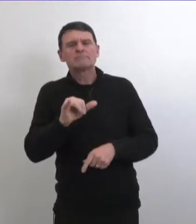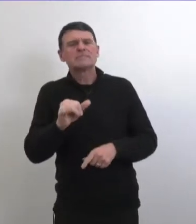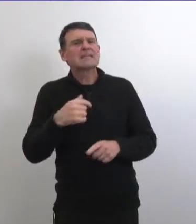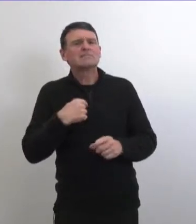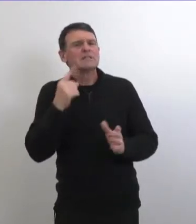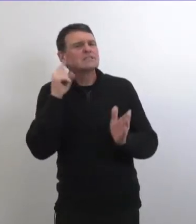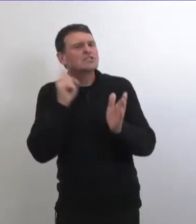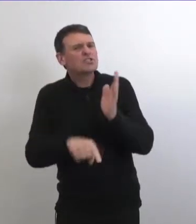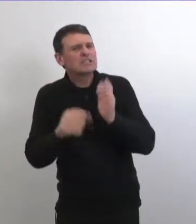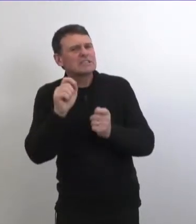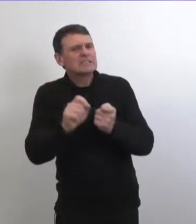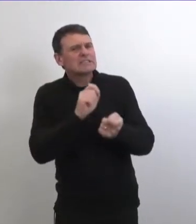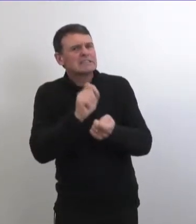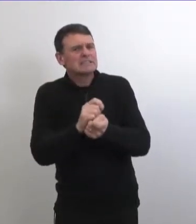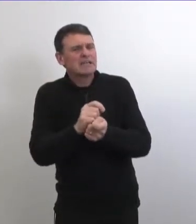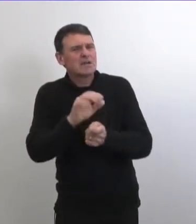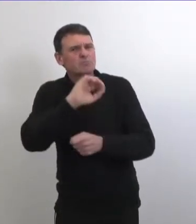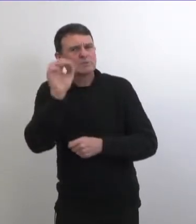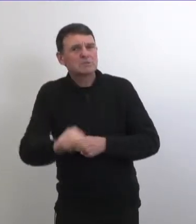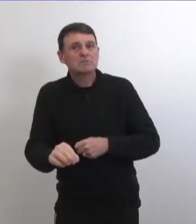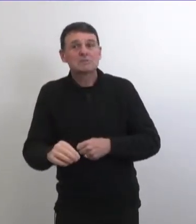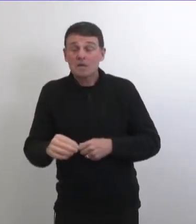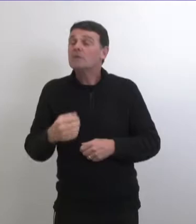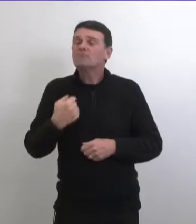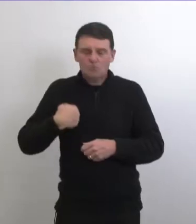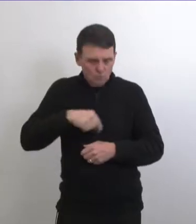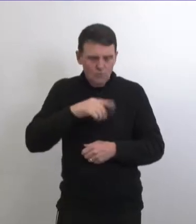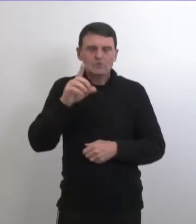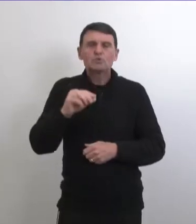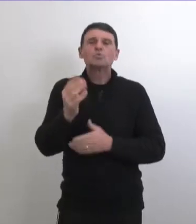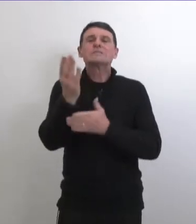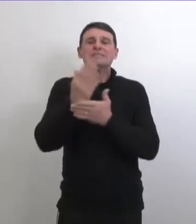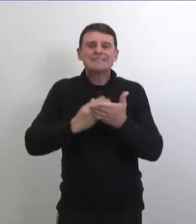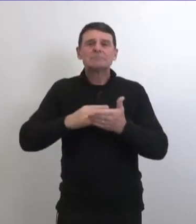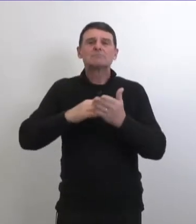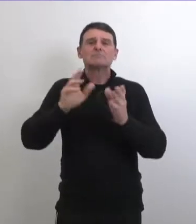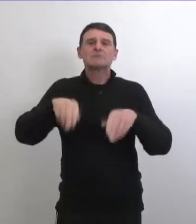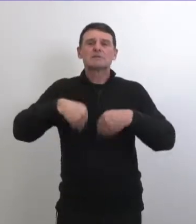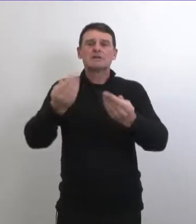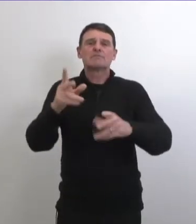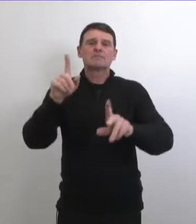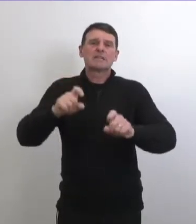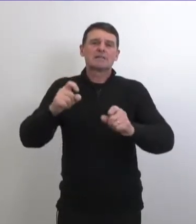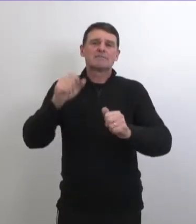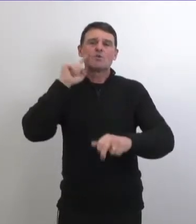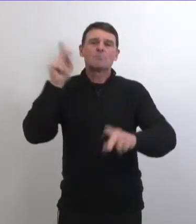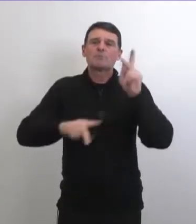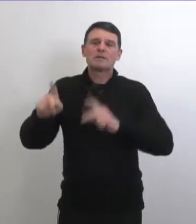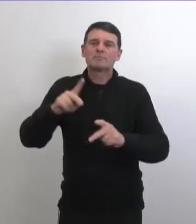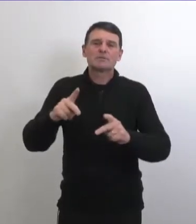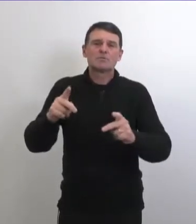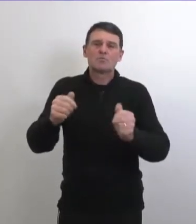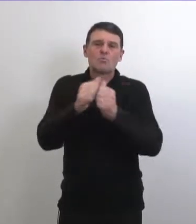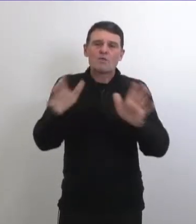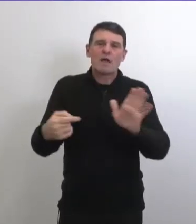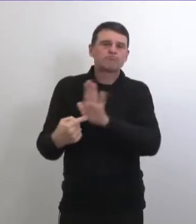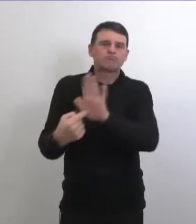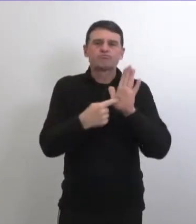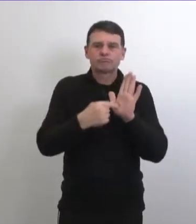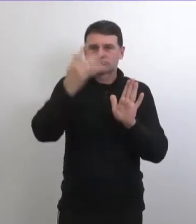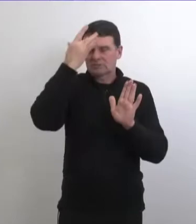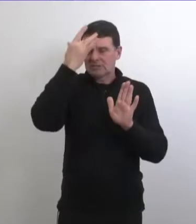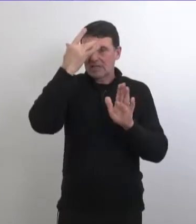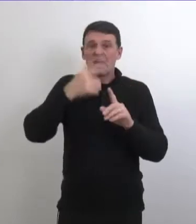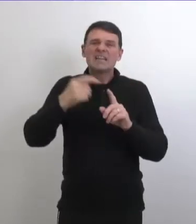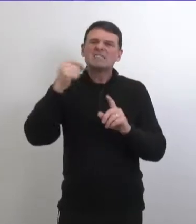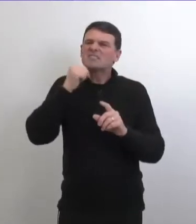alors honnêtement il faudrait que je vois ce chiffre et que je l'étudie plus en détail pour voir ce que ça